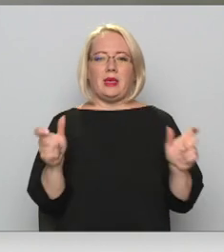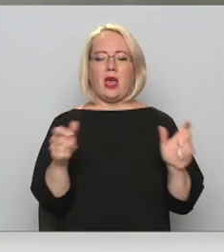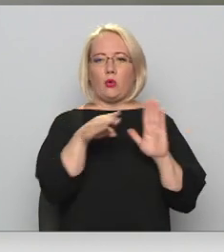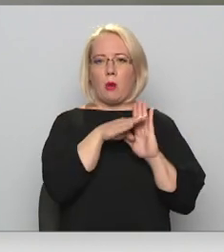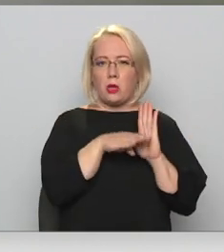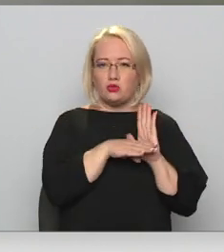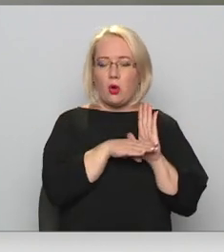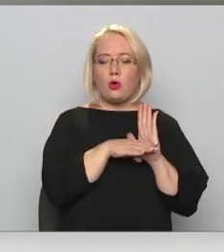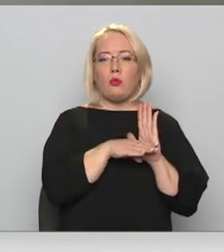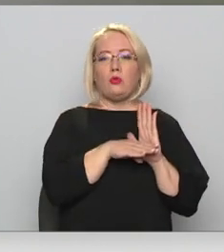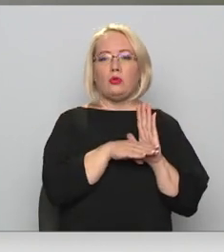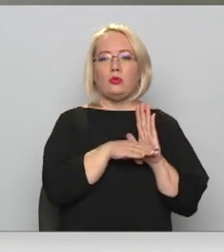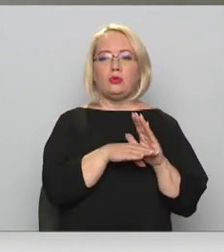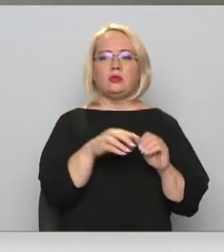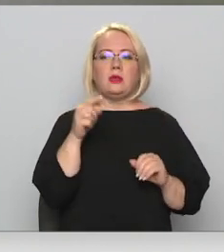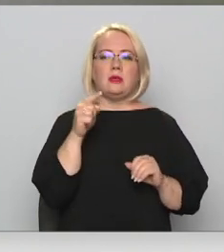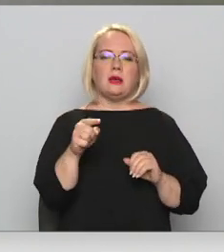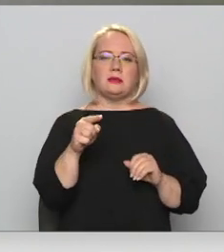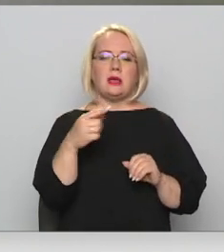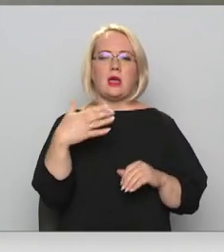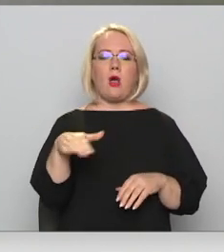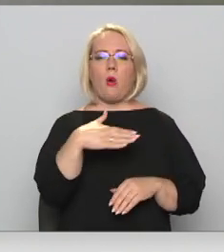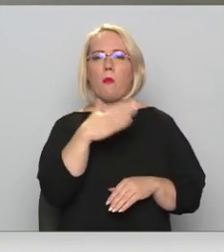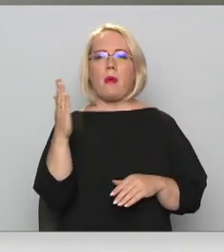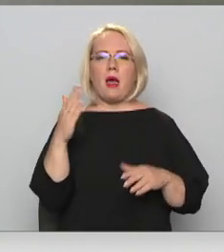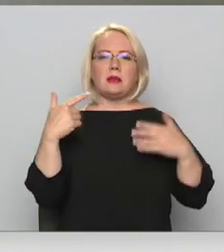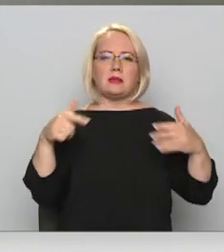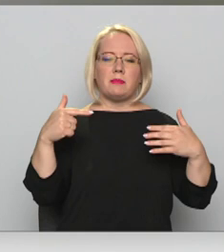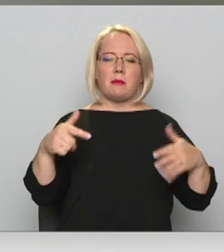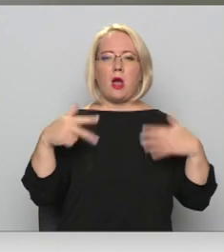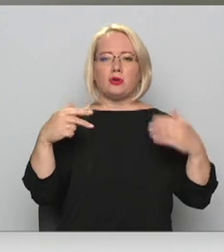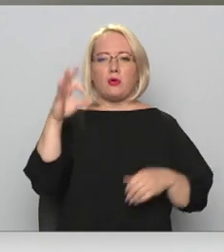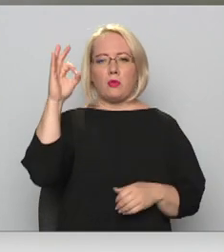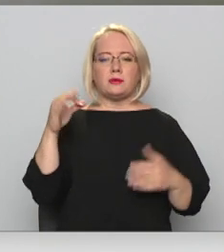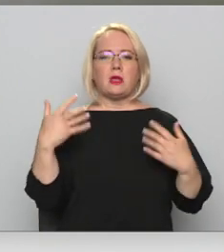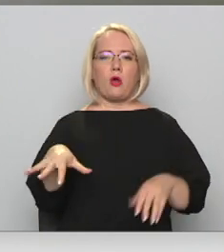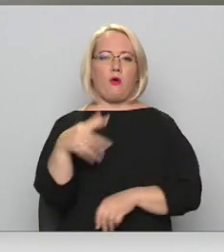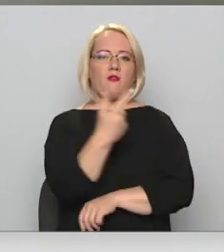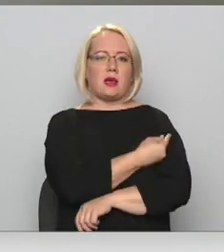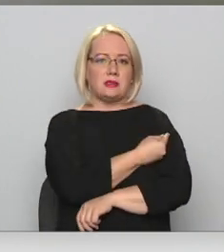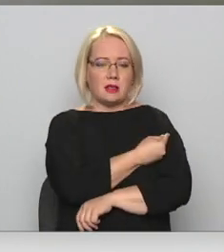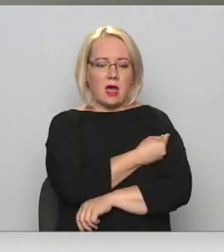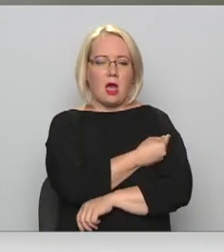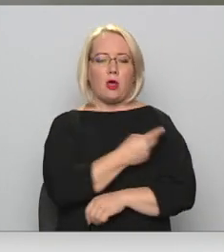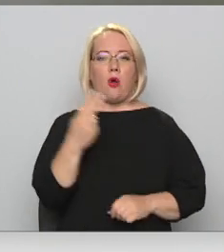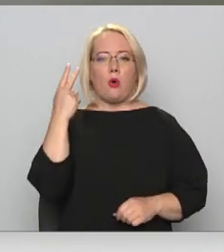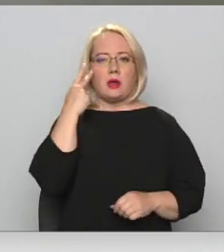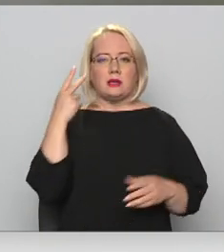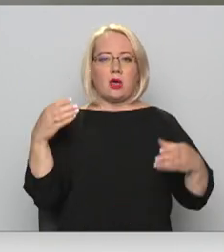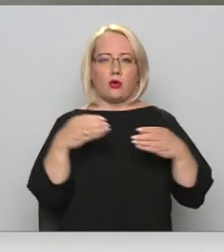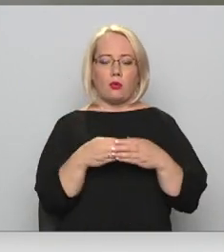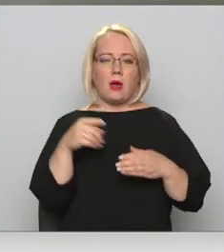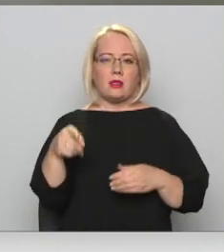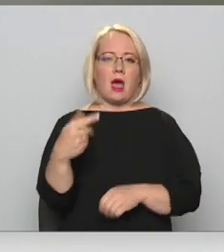pārsniedz 80% un riska grupā šī